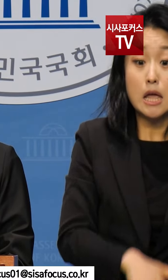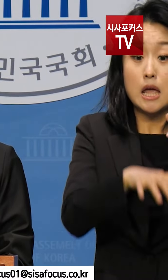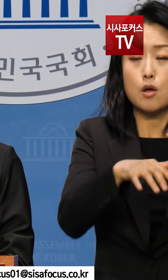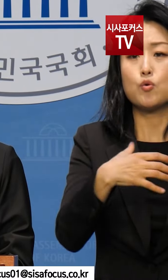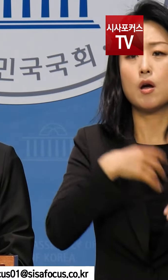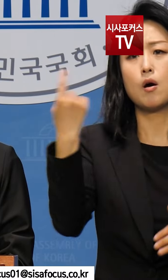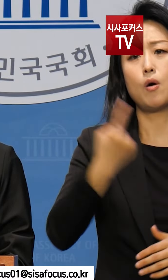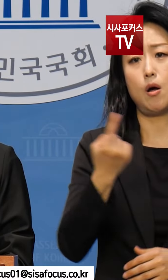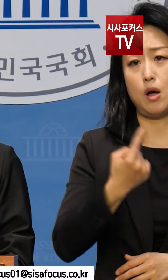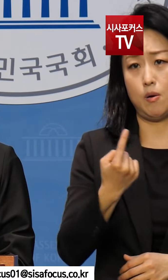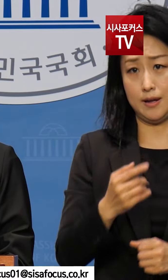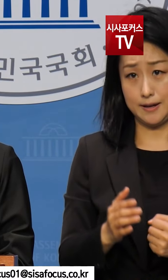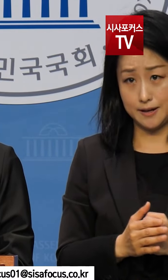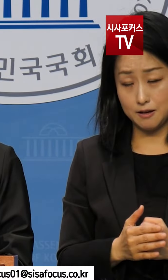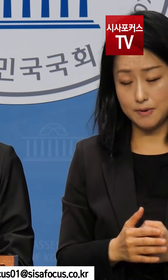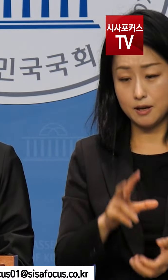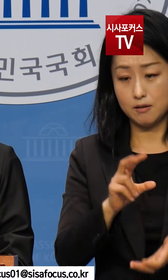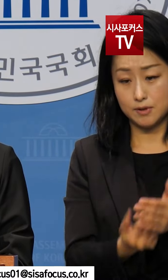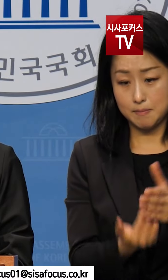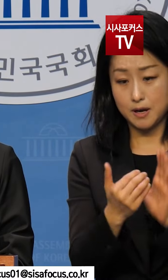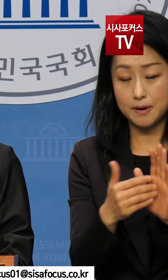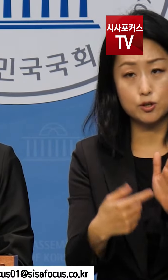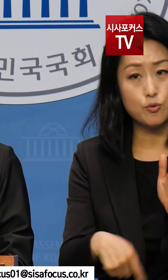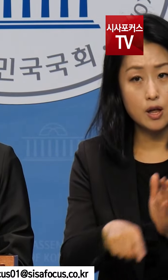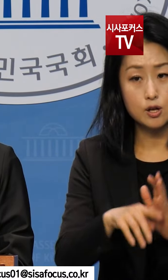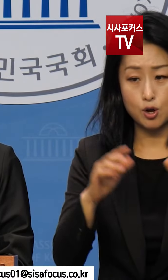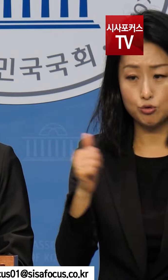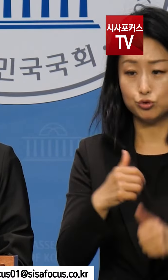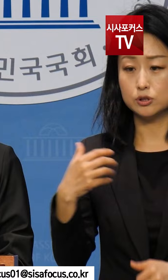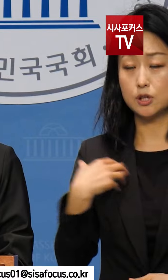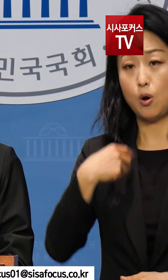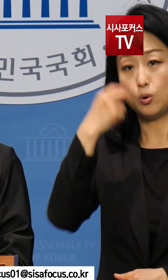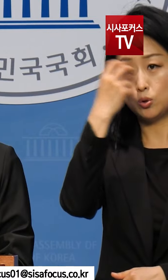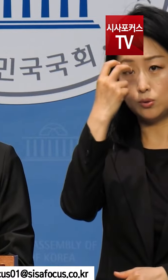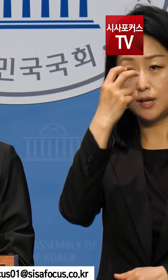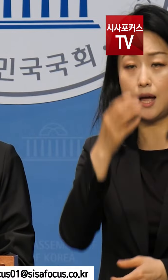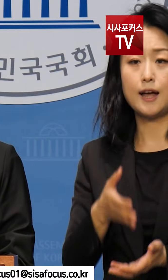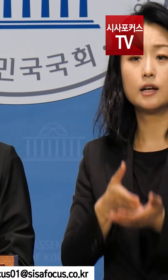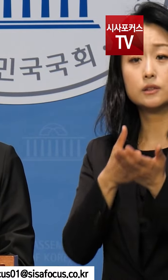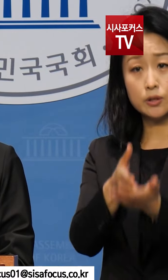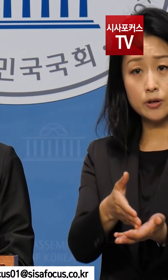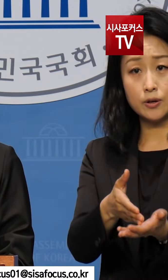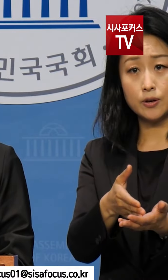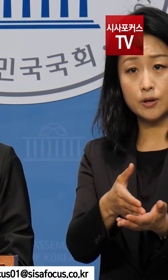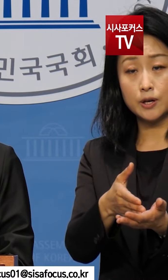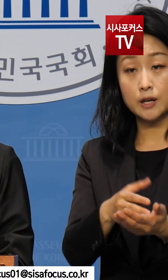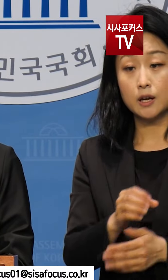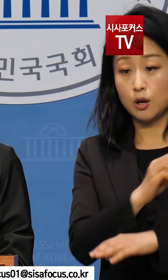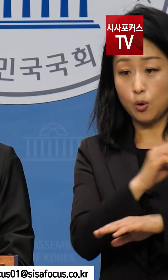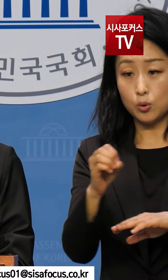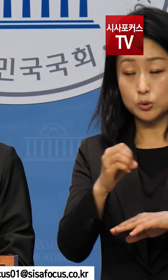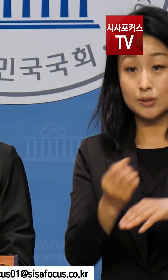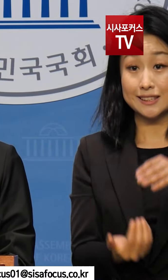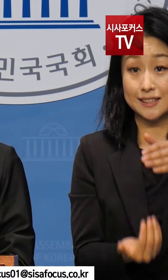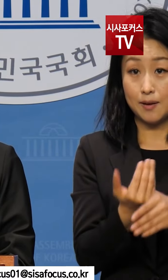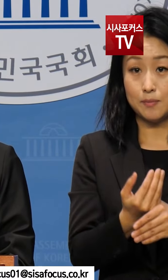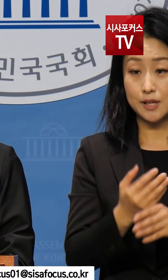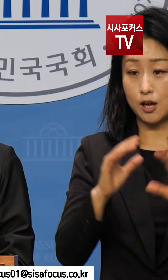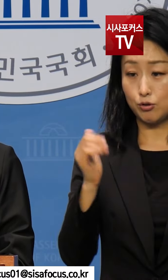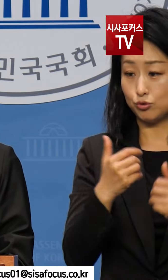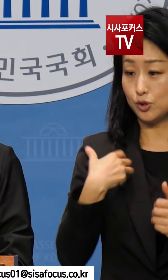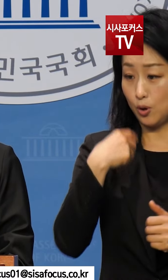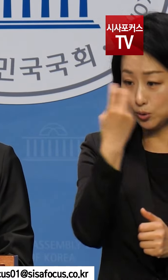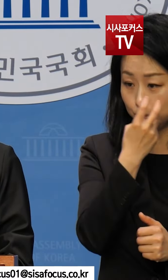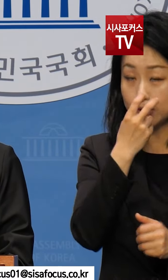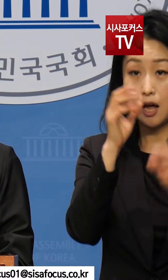5성 참사 진사 규명을 위해 국정조사를 촉구합니다. 5성 참사 국정조사로 해마다